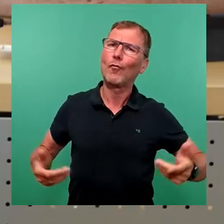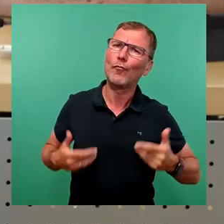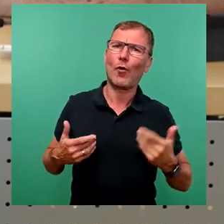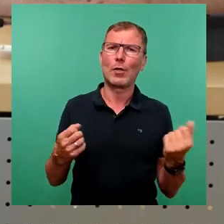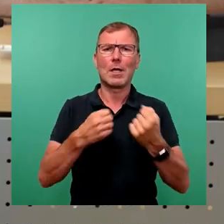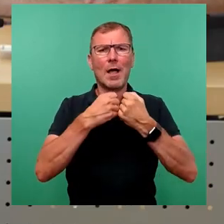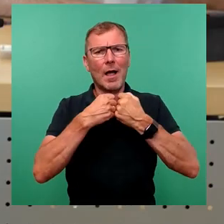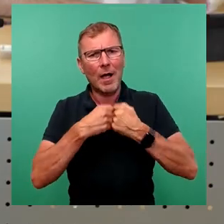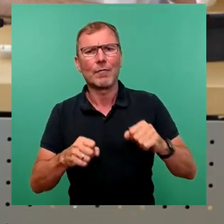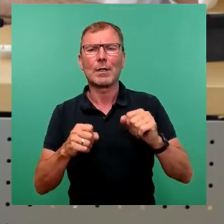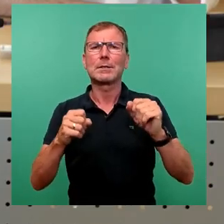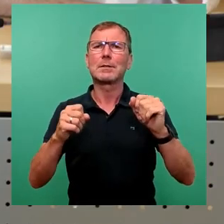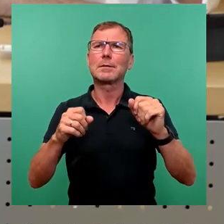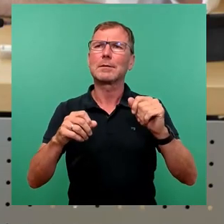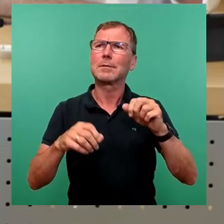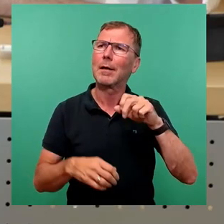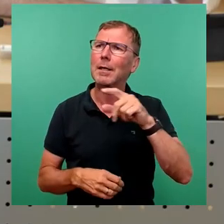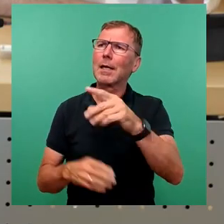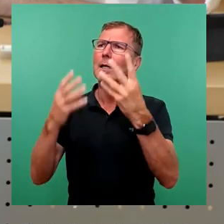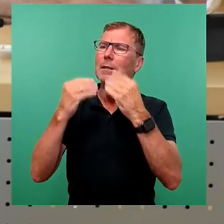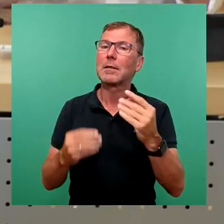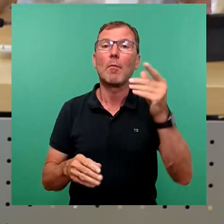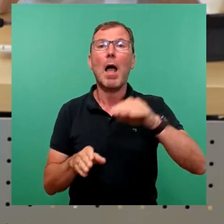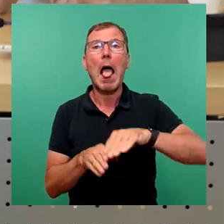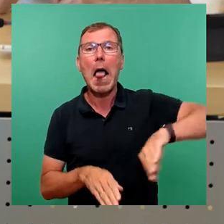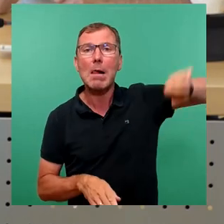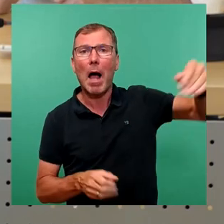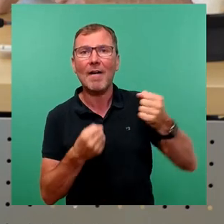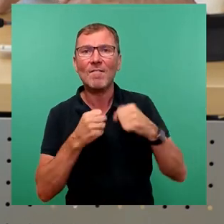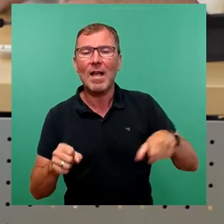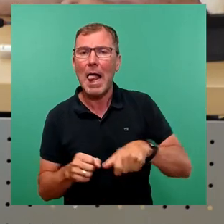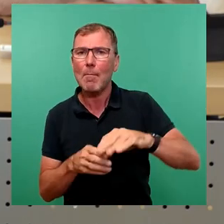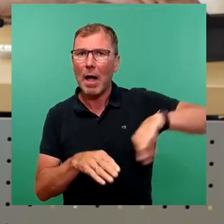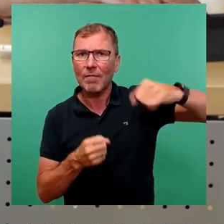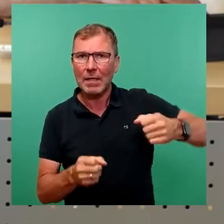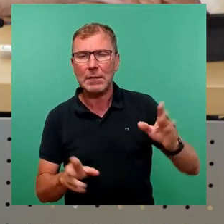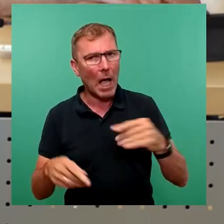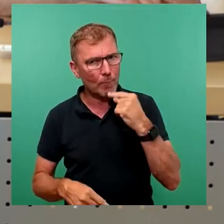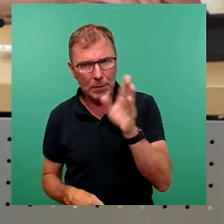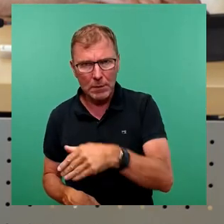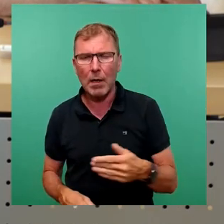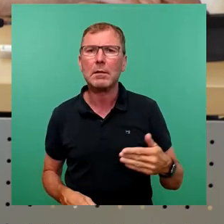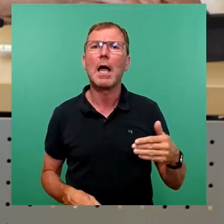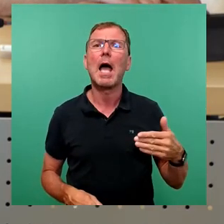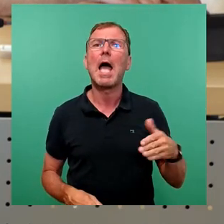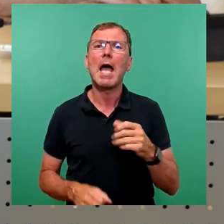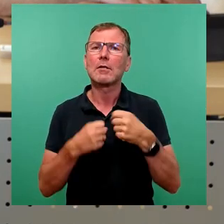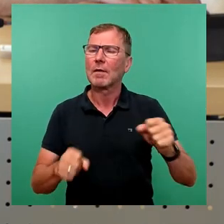Festen genießen. Doch das Elbhangfest wurde abgesagt, das Hechtfest findet nicht statt